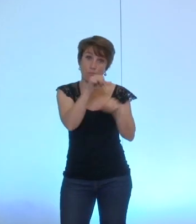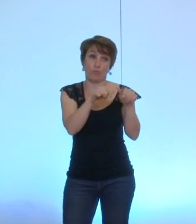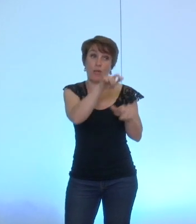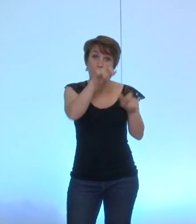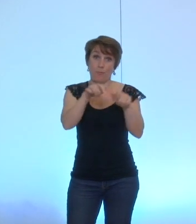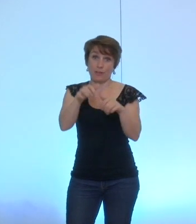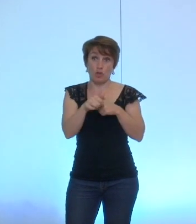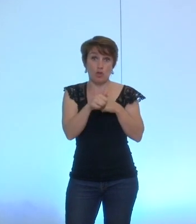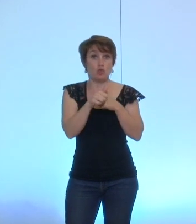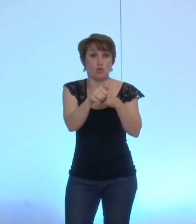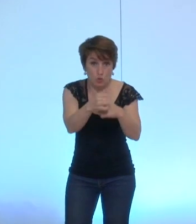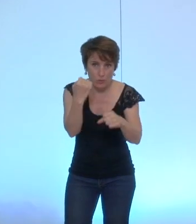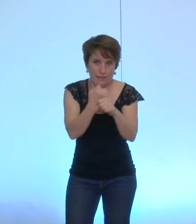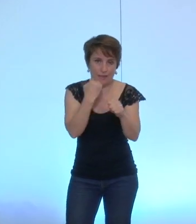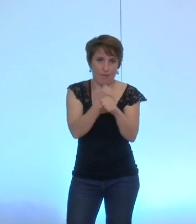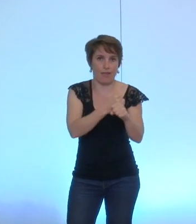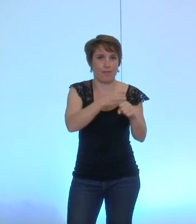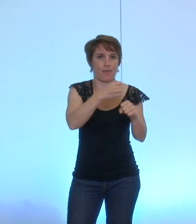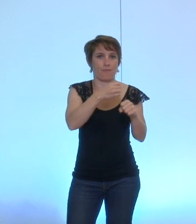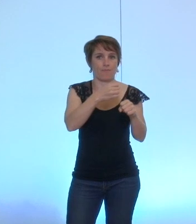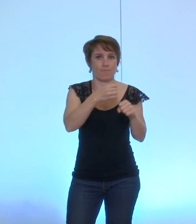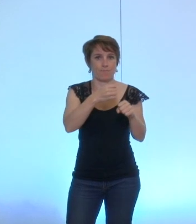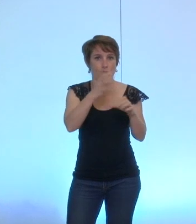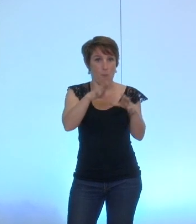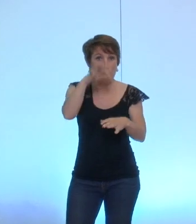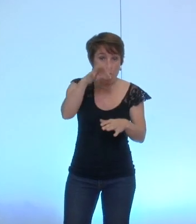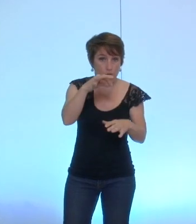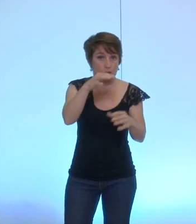C'est un dispositif qui existe au Conseil Régional,